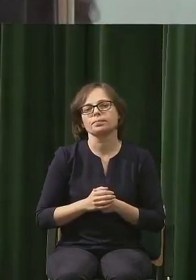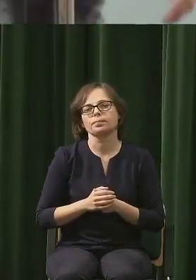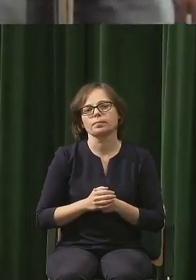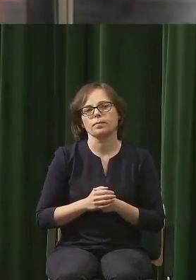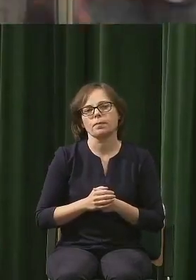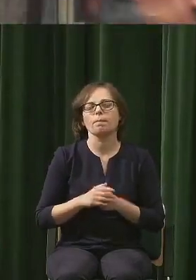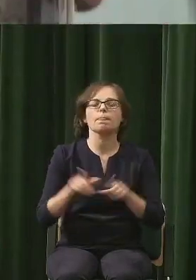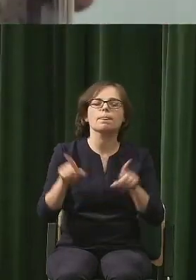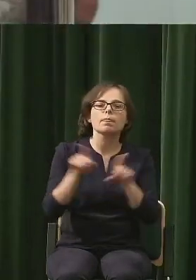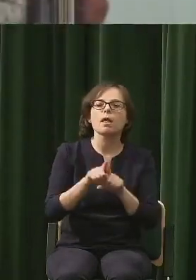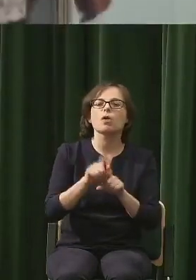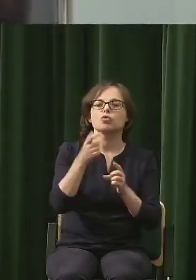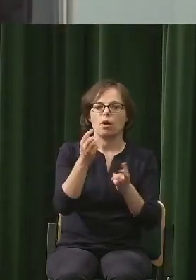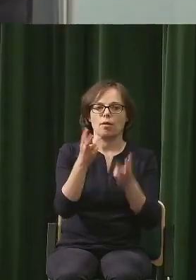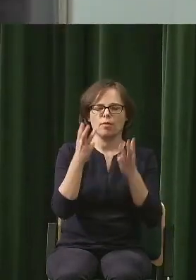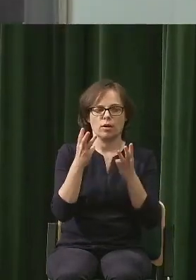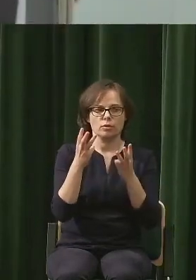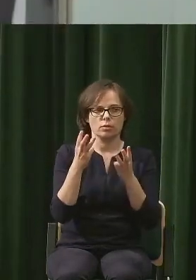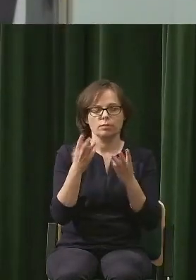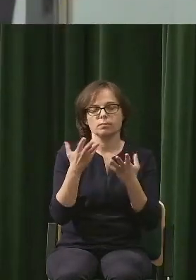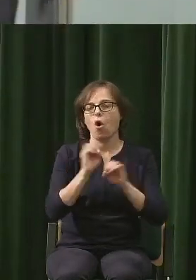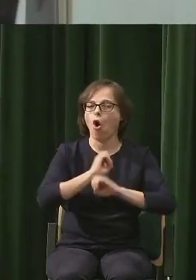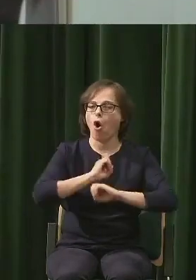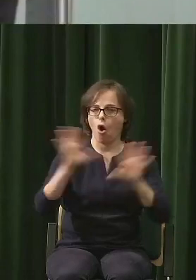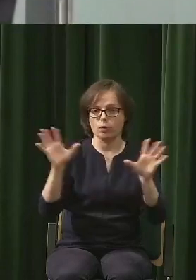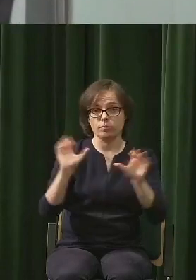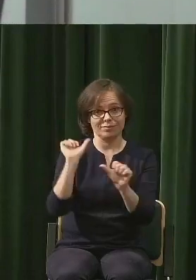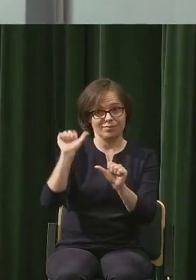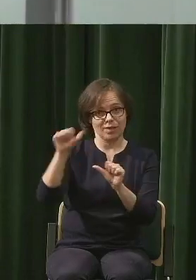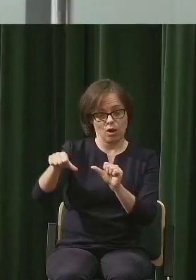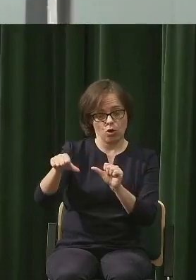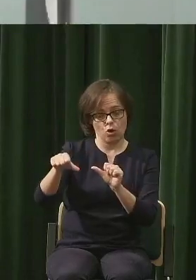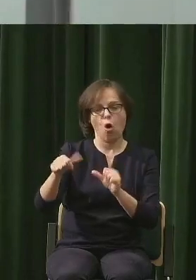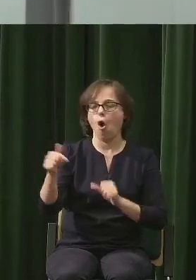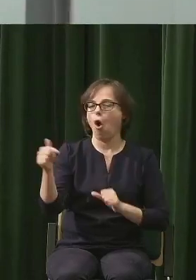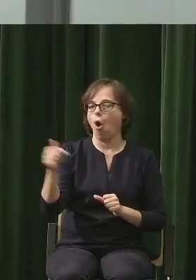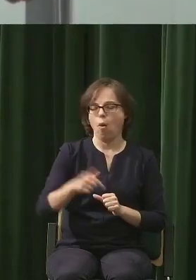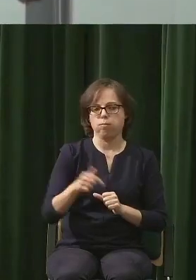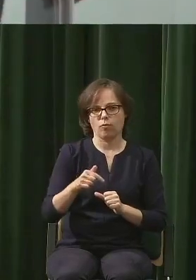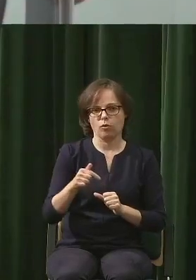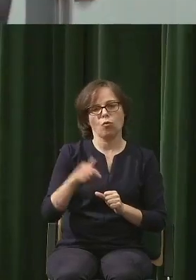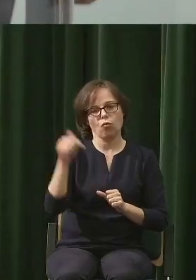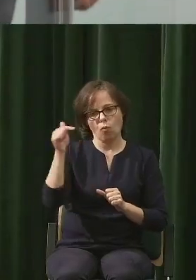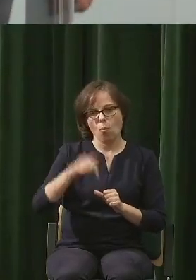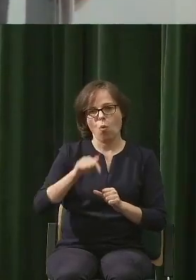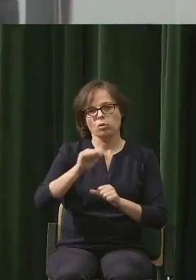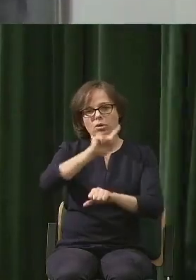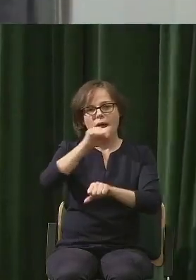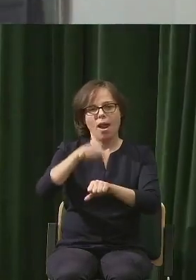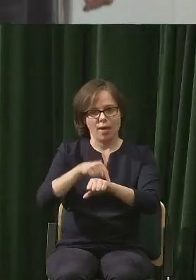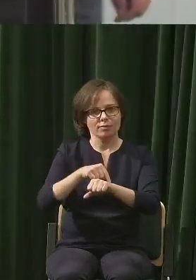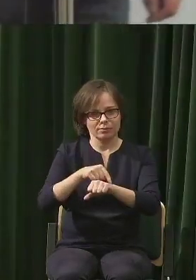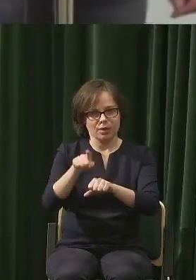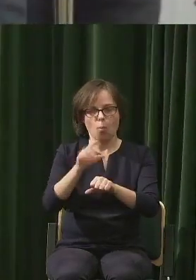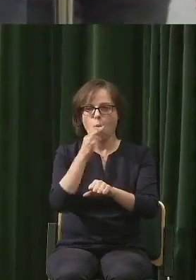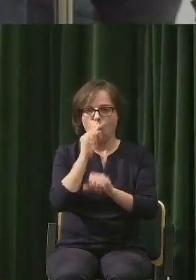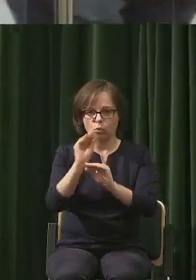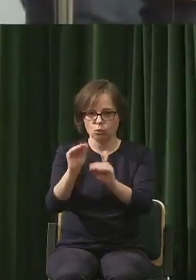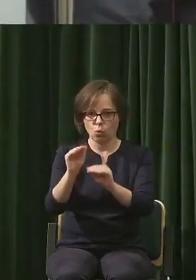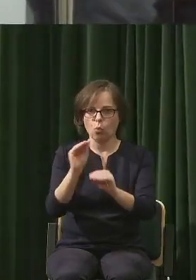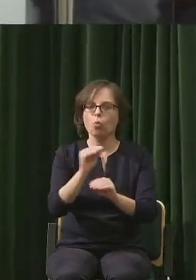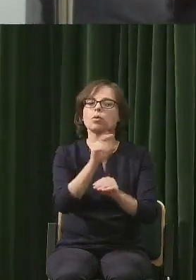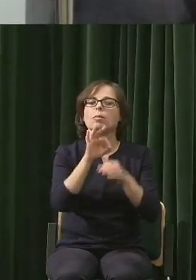oczywiste, to oczywiście za rok obowiązkowo lekcja dla młodzieży z panią Urszubą Zajączkowską.